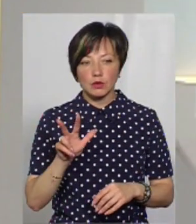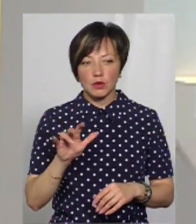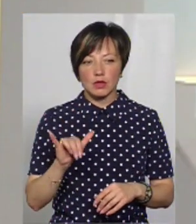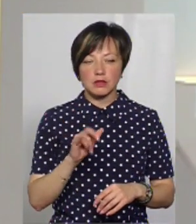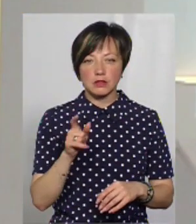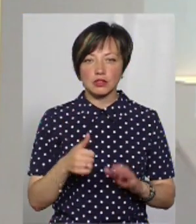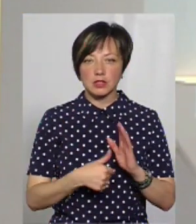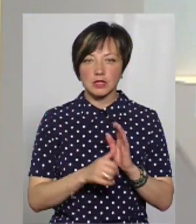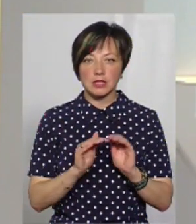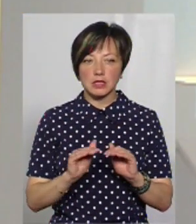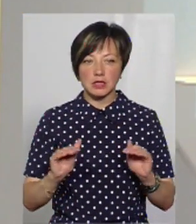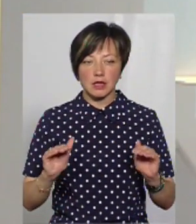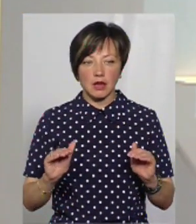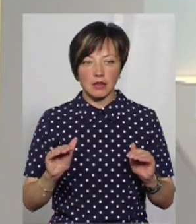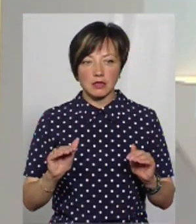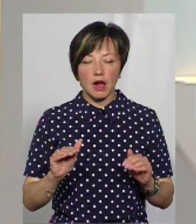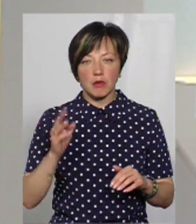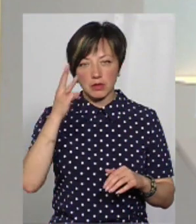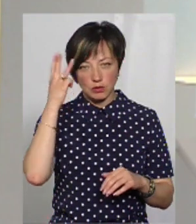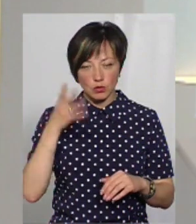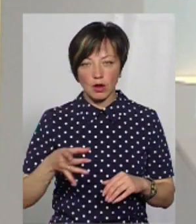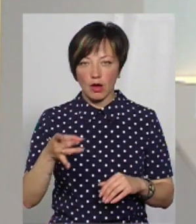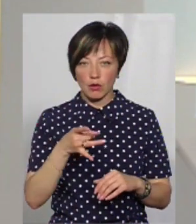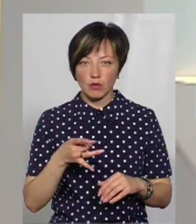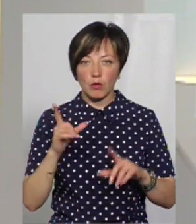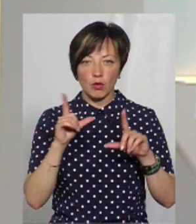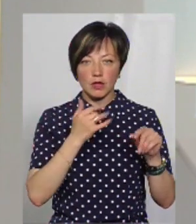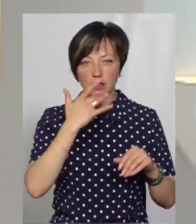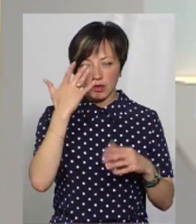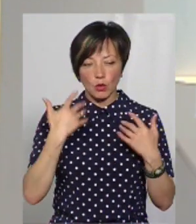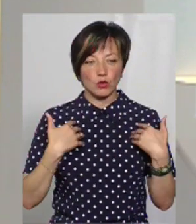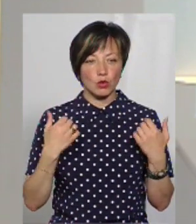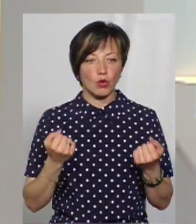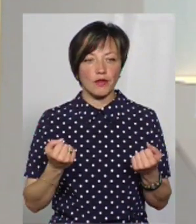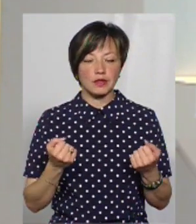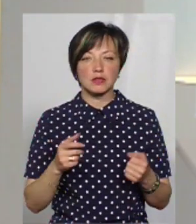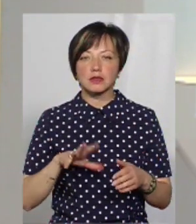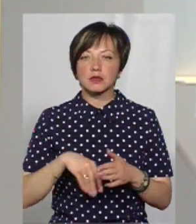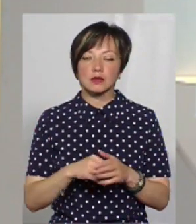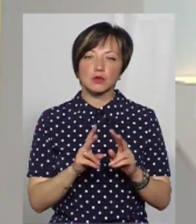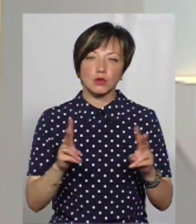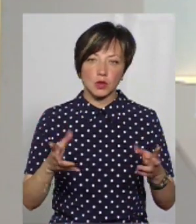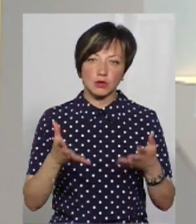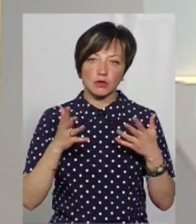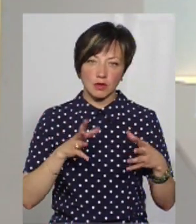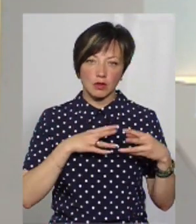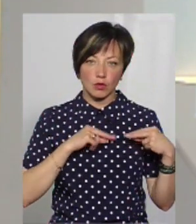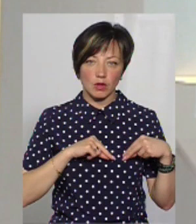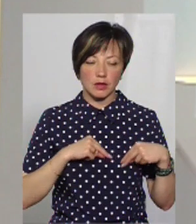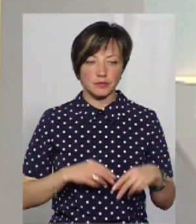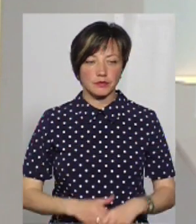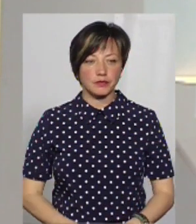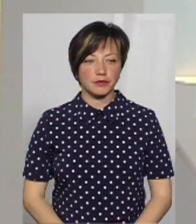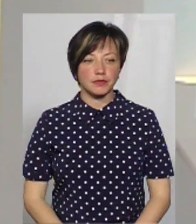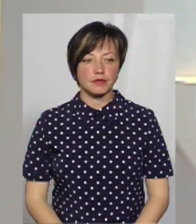шести дітей родини Власових із Печайського, Хмельницького району цього літа поїдуть оздоровлюватись. За чий кошт, з'ясувала моя колега